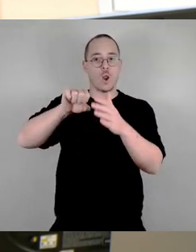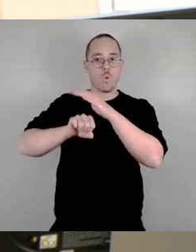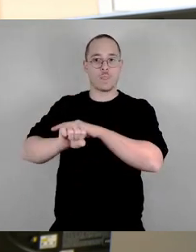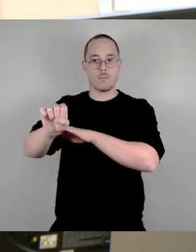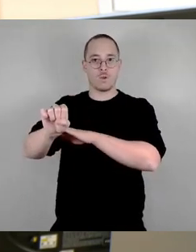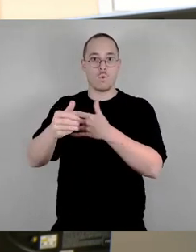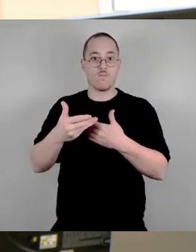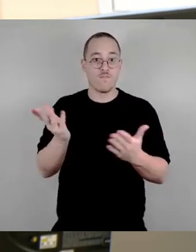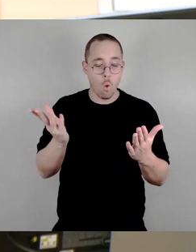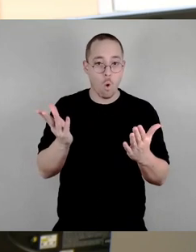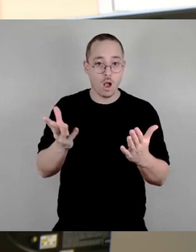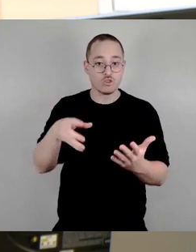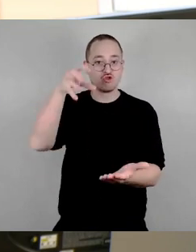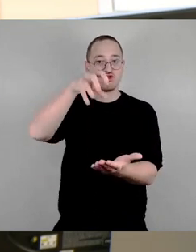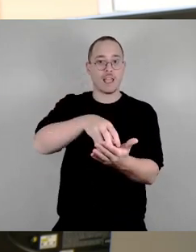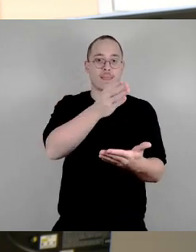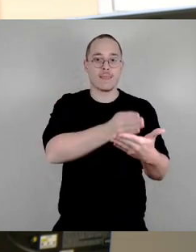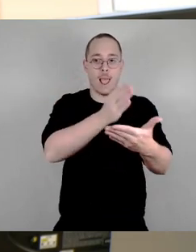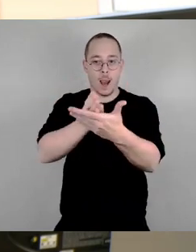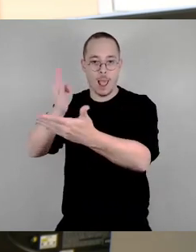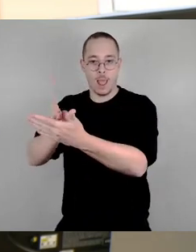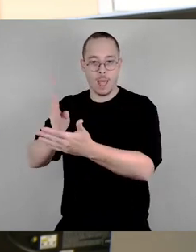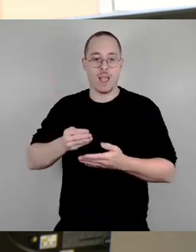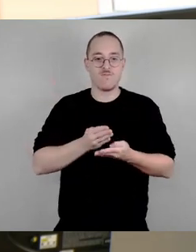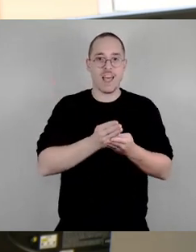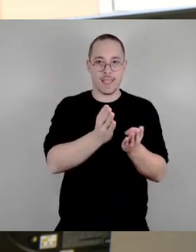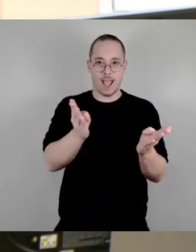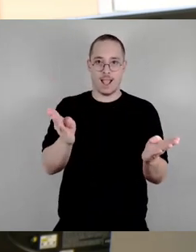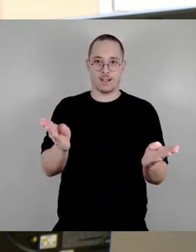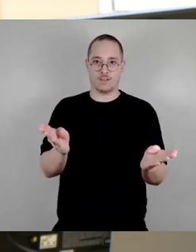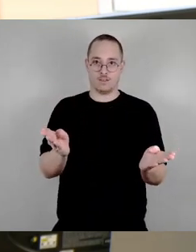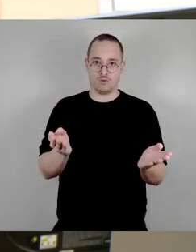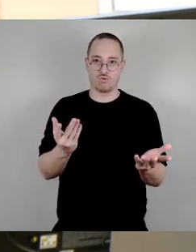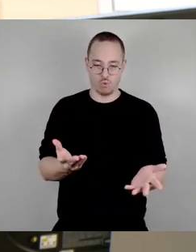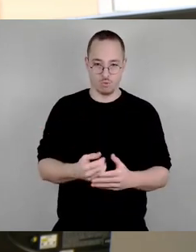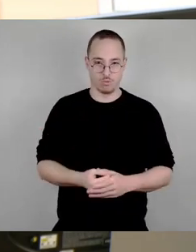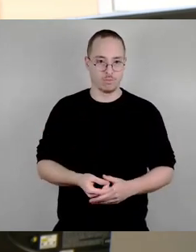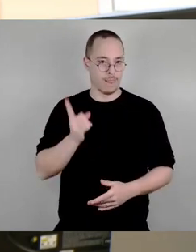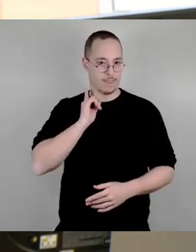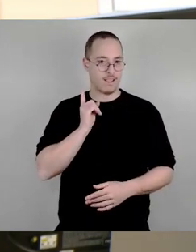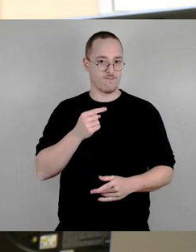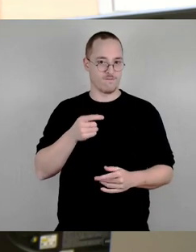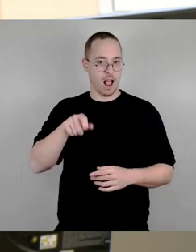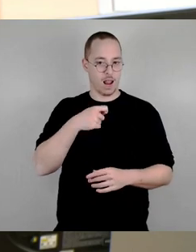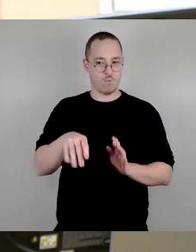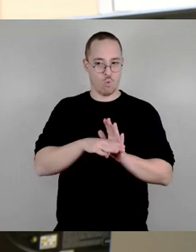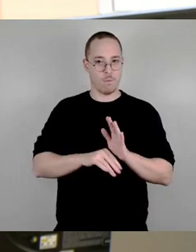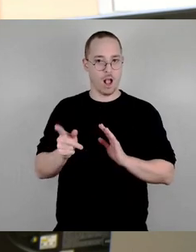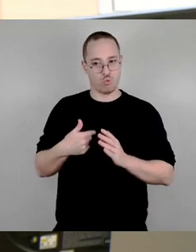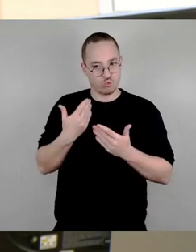Das stand im letzten Wahlprogramm ähnlich. Das ist das, was wir uns entsprechend vorstellen und zwar genau da, wo es sinnvoll ist.